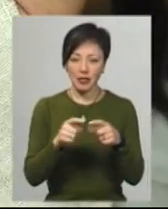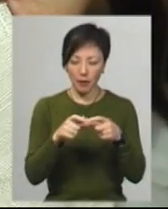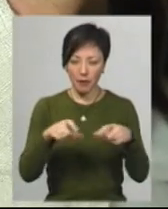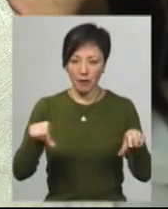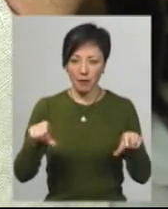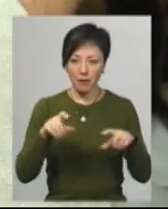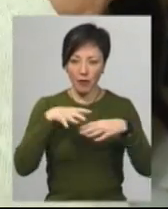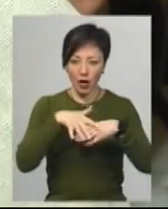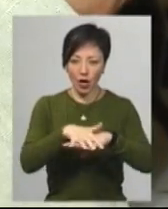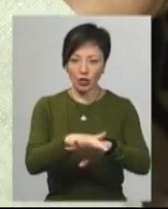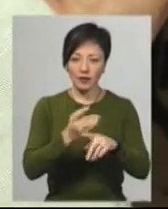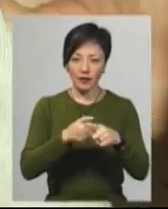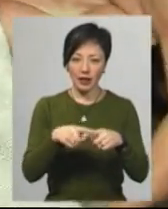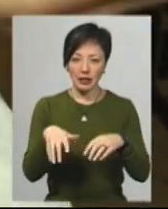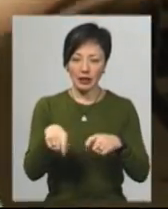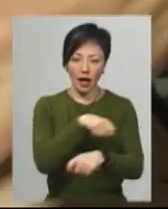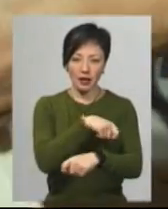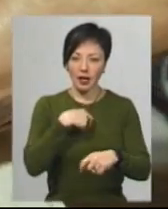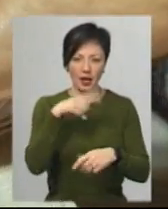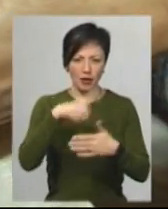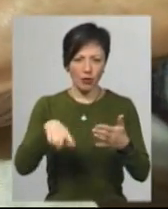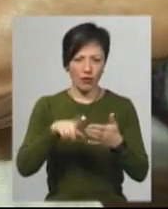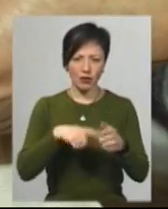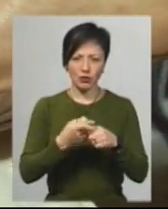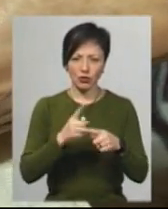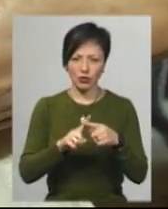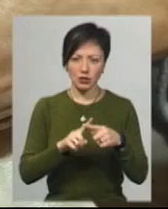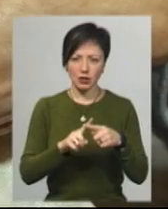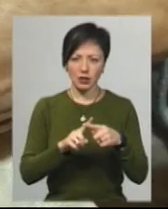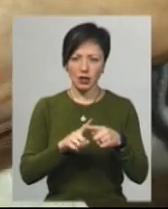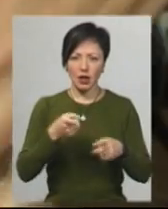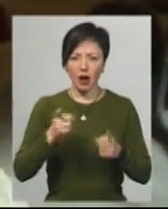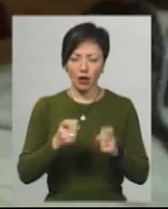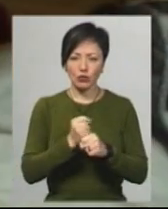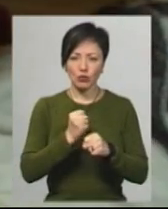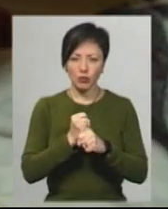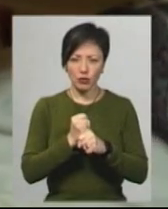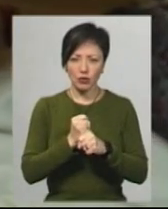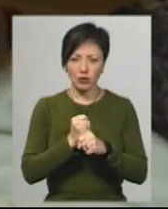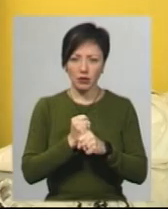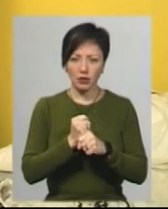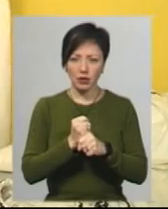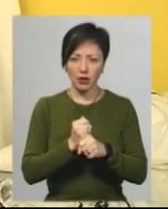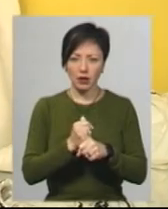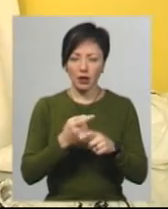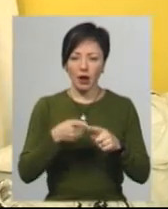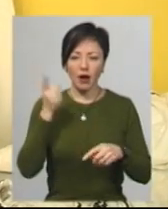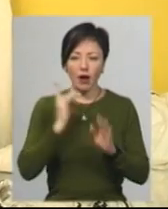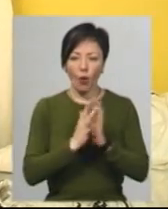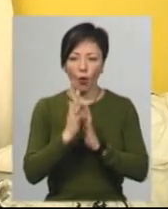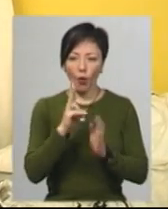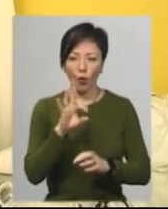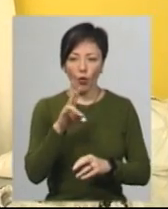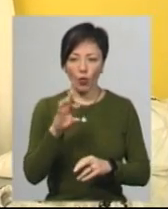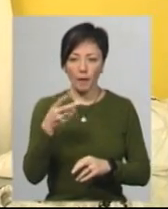саме по цій тканині. Я спочатку навіть не повірила, що реально зроблено. Зроблено по коноплі. Перші вишивані